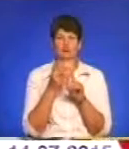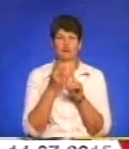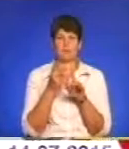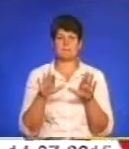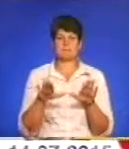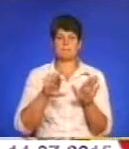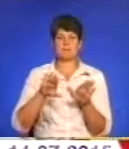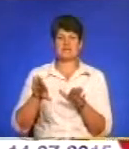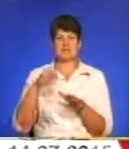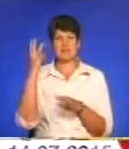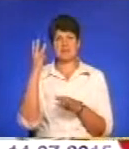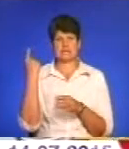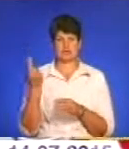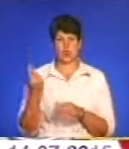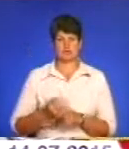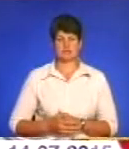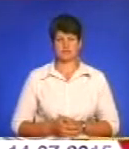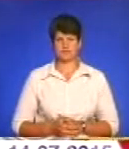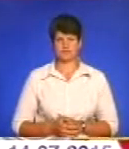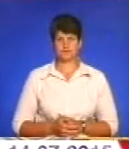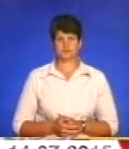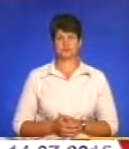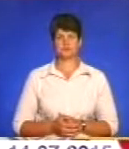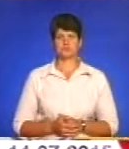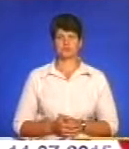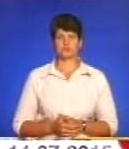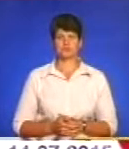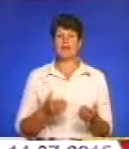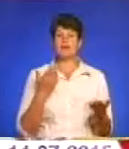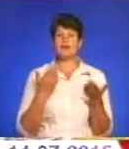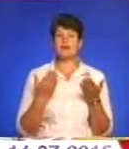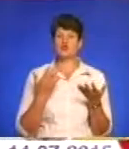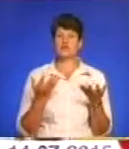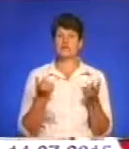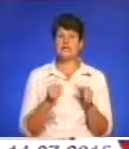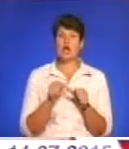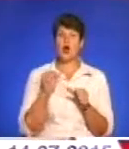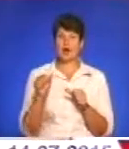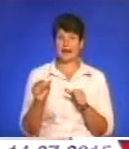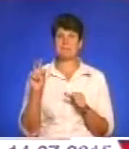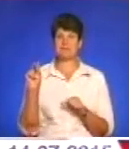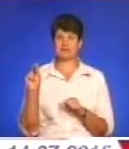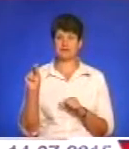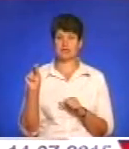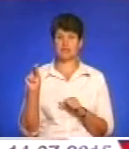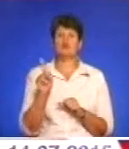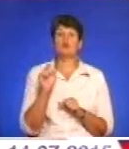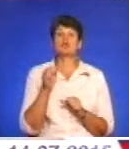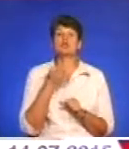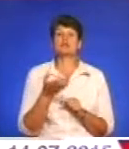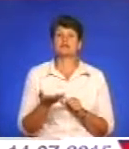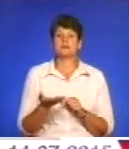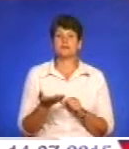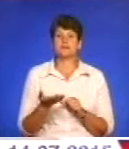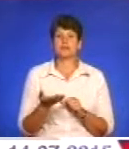після Хмельницької області. Якщо взяти окремі цифри, що можна сказати? Наприклад,